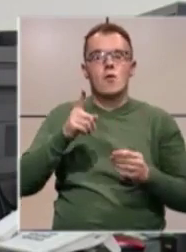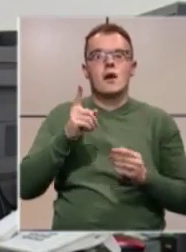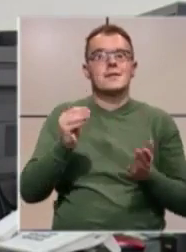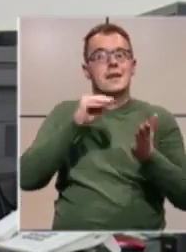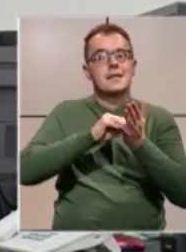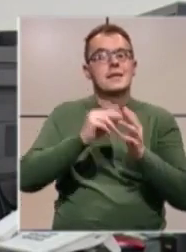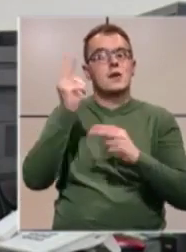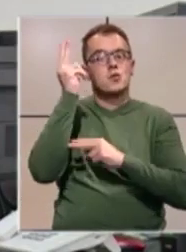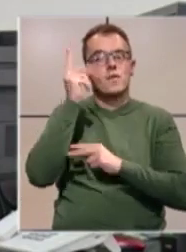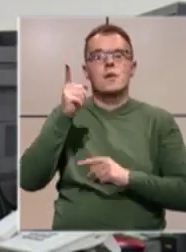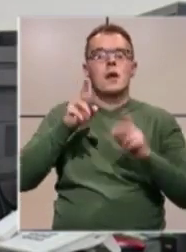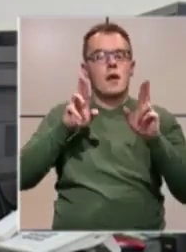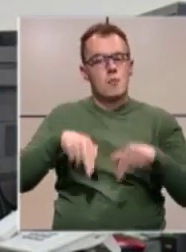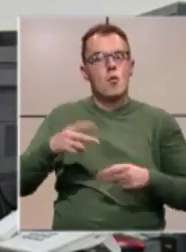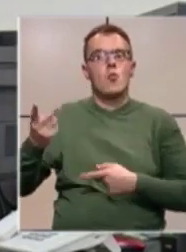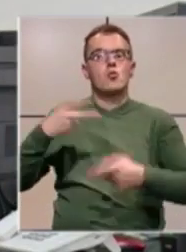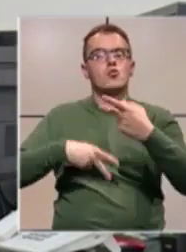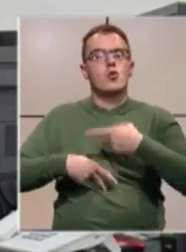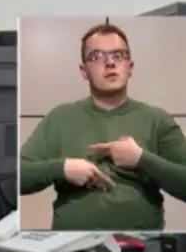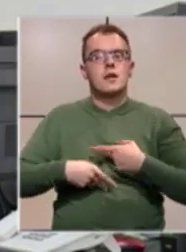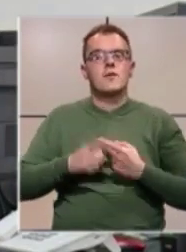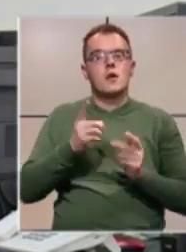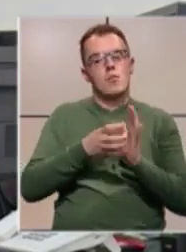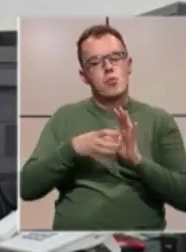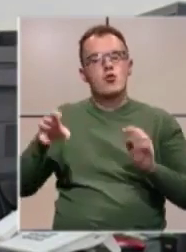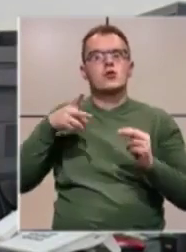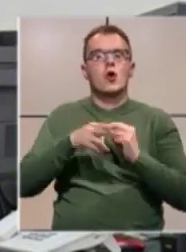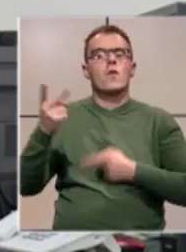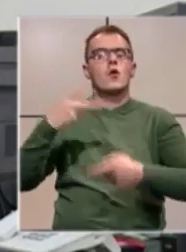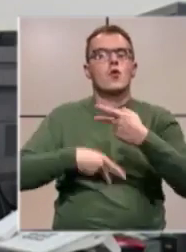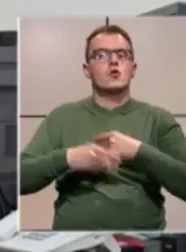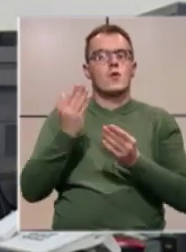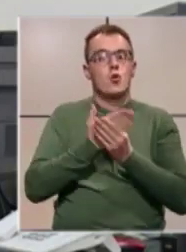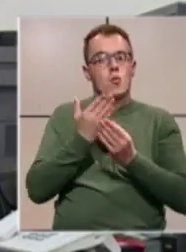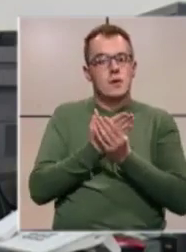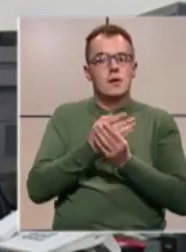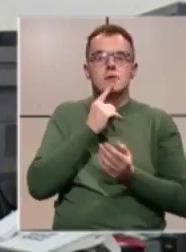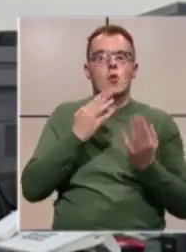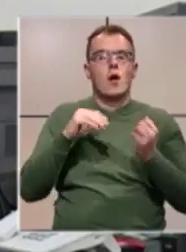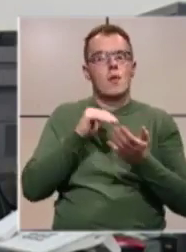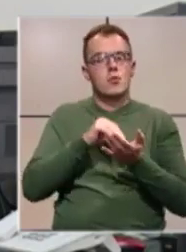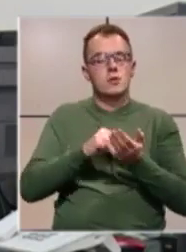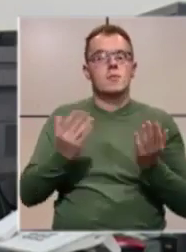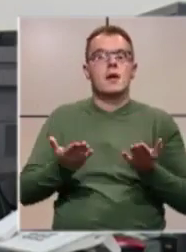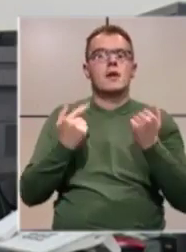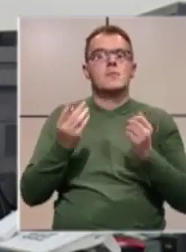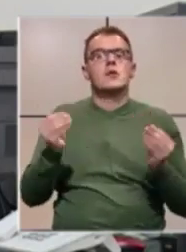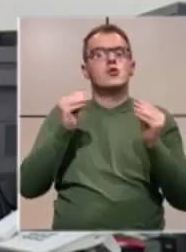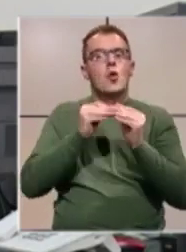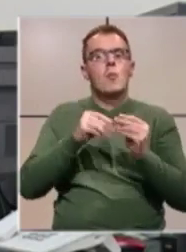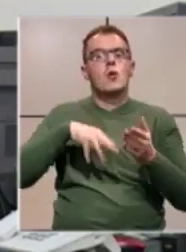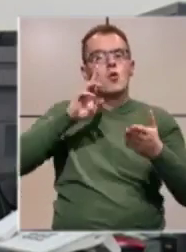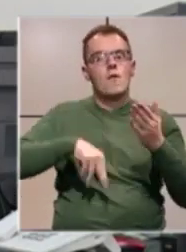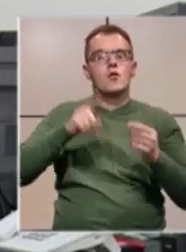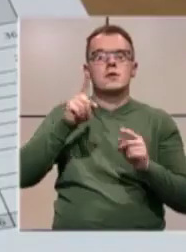obrta da mogu dostaviti, znači, produženu su roku za dosta dokumentacije koja je potrebna da bi se sklopili ugovori